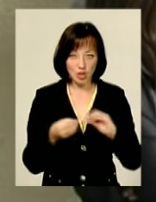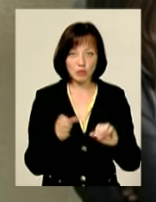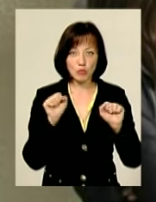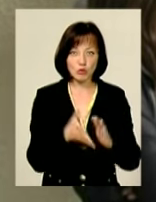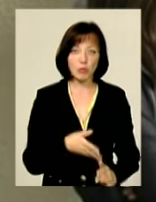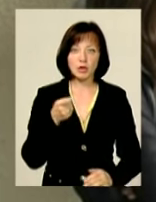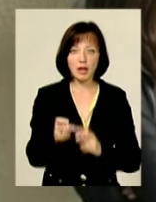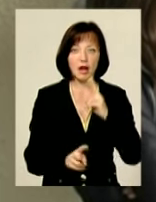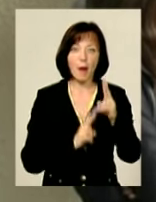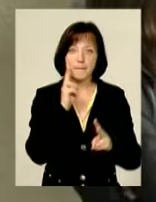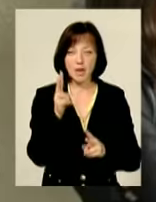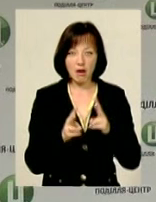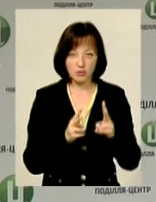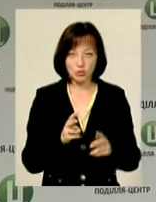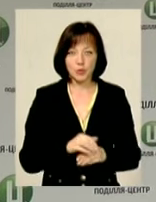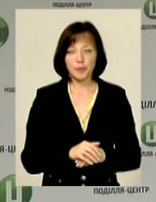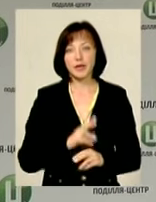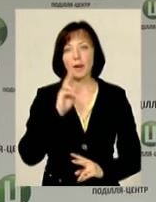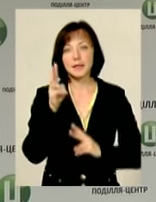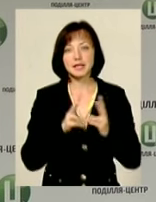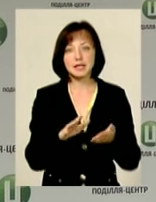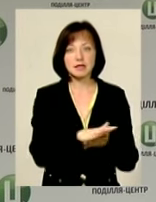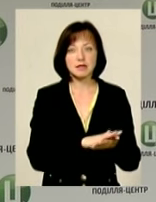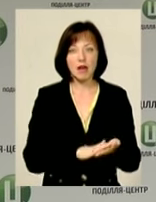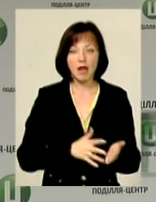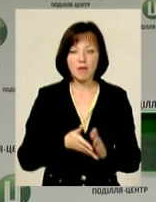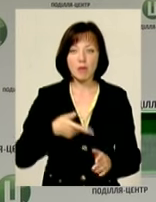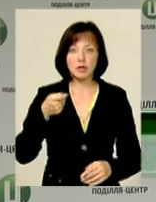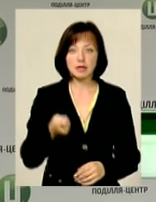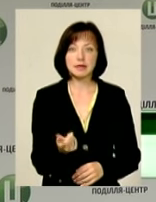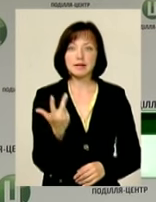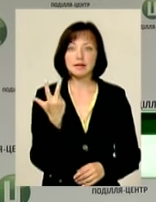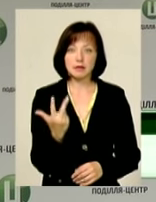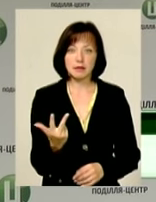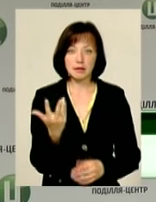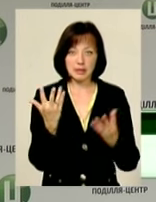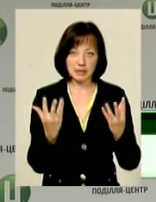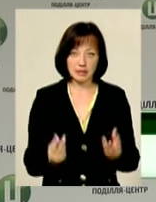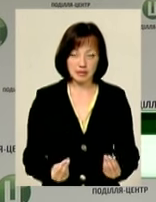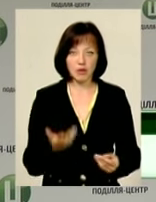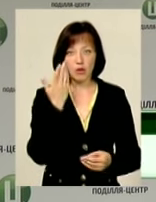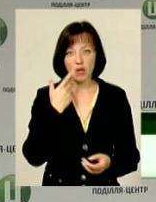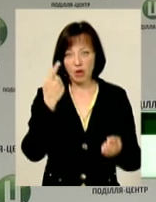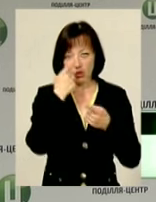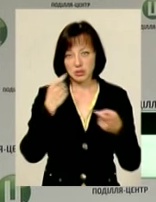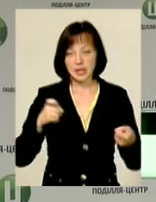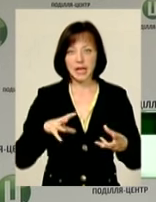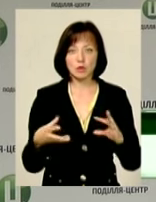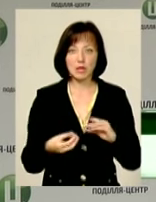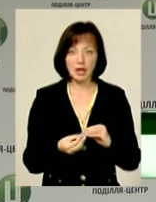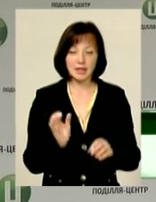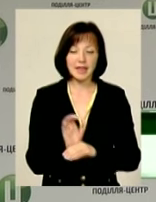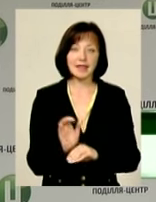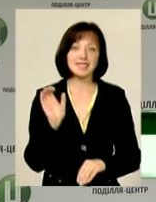можуть подати апеляцію на оцінку Апеляційна заява подається протягом трьох робочих днів з дня оголошення результатів І